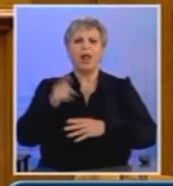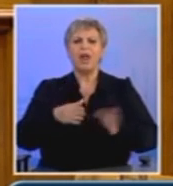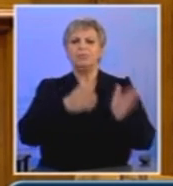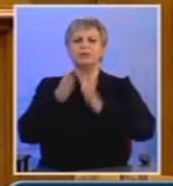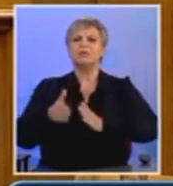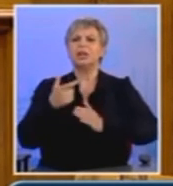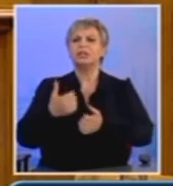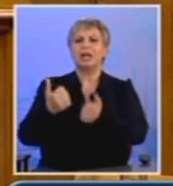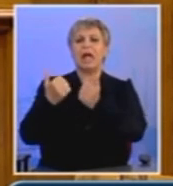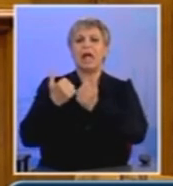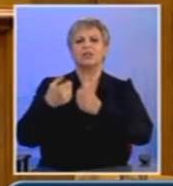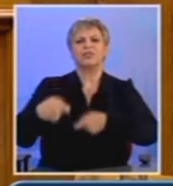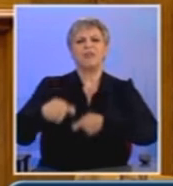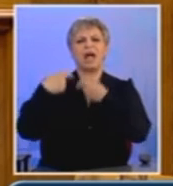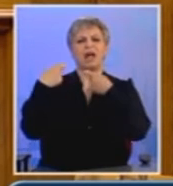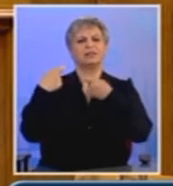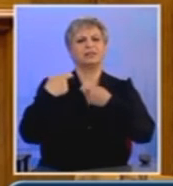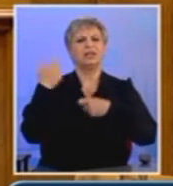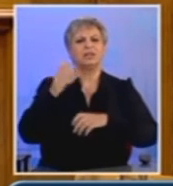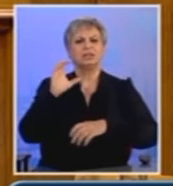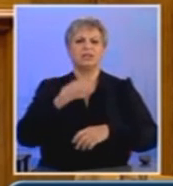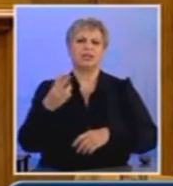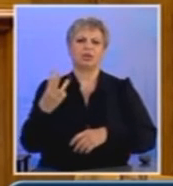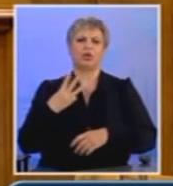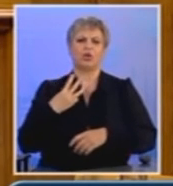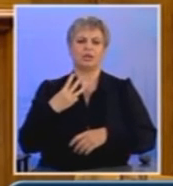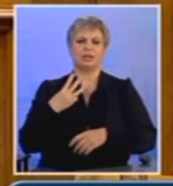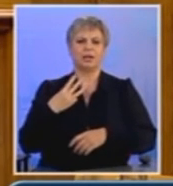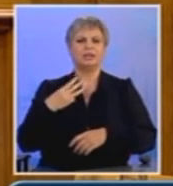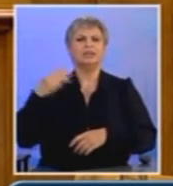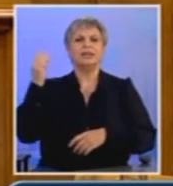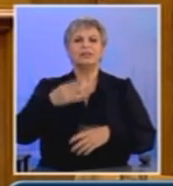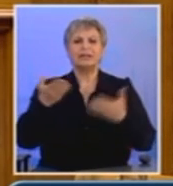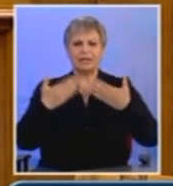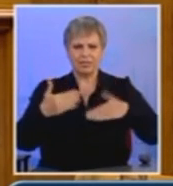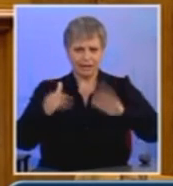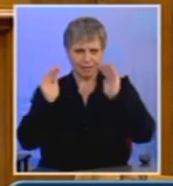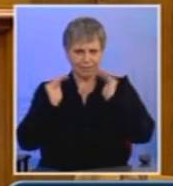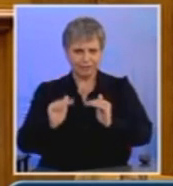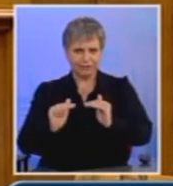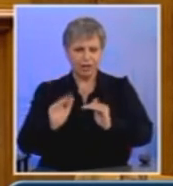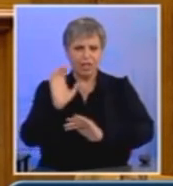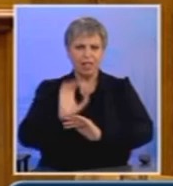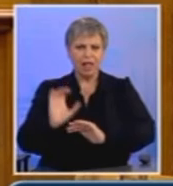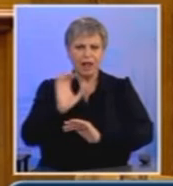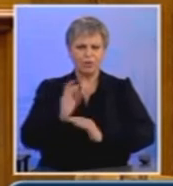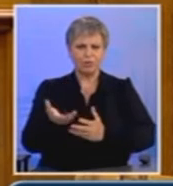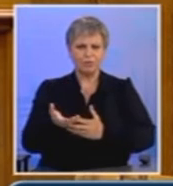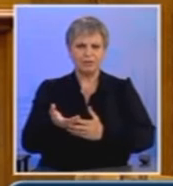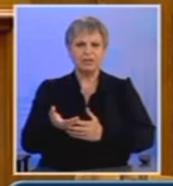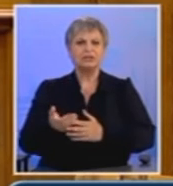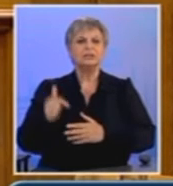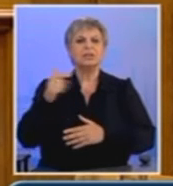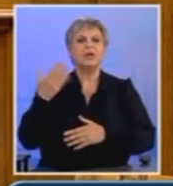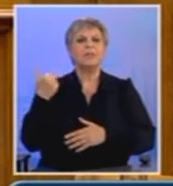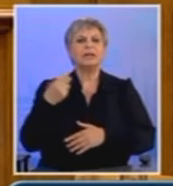παρουσιάζατε ως μονόδρομο την παραμονή σας σε αυτή τη φυλακή των εκβιαστών. Υπογράψατε τη συμφωνία της 20ης του